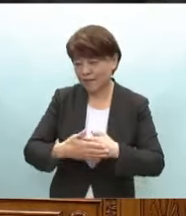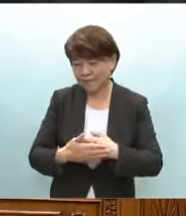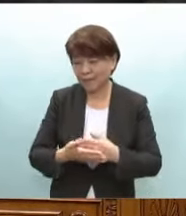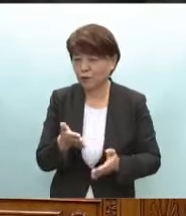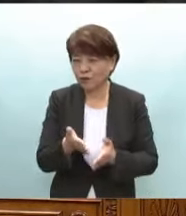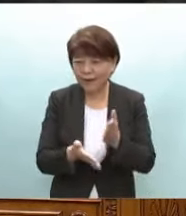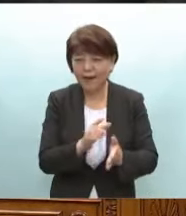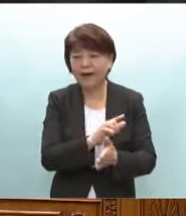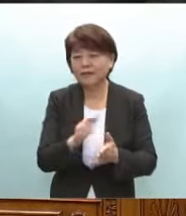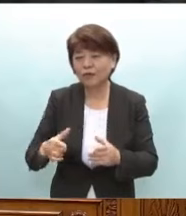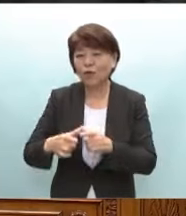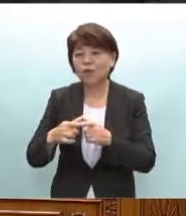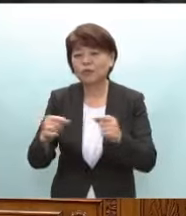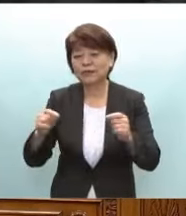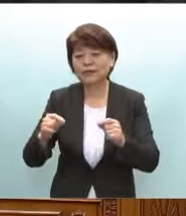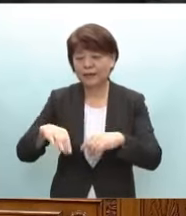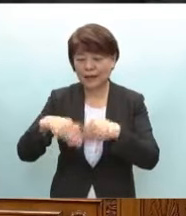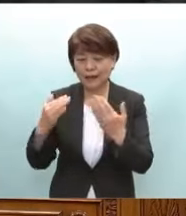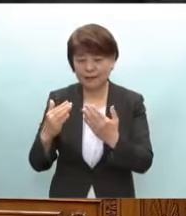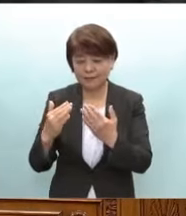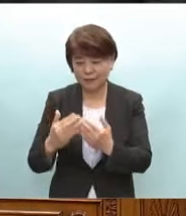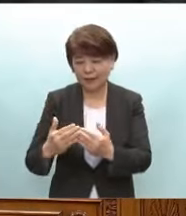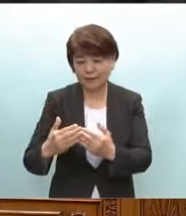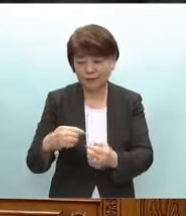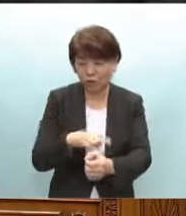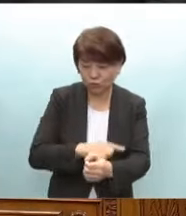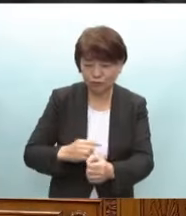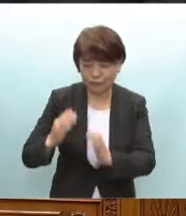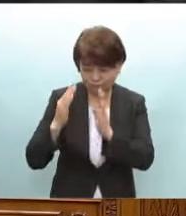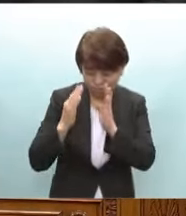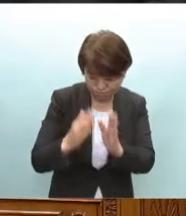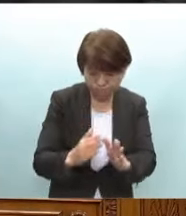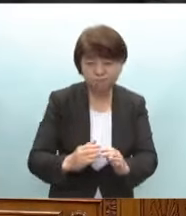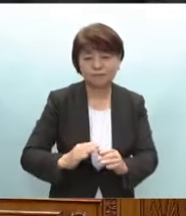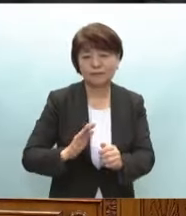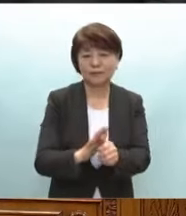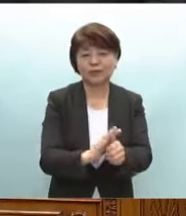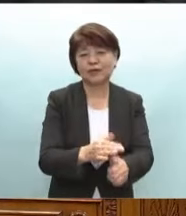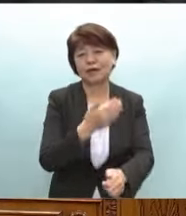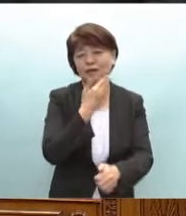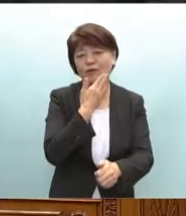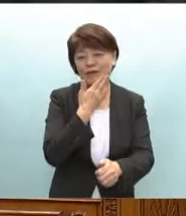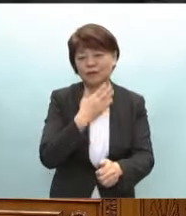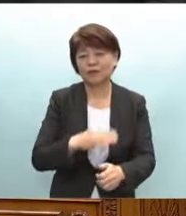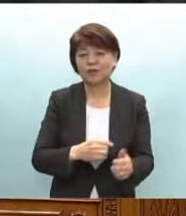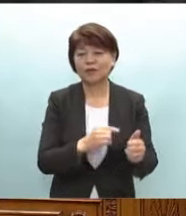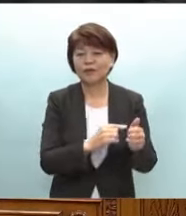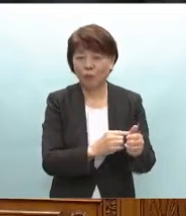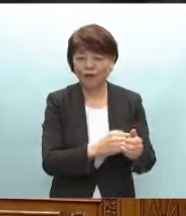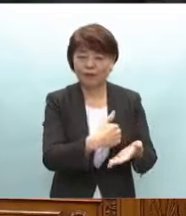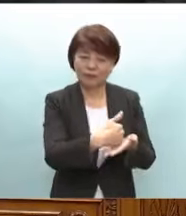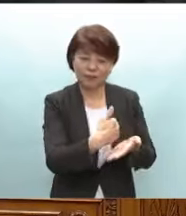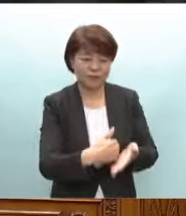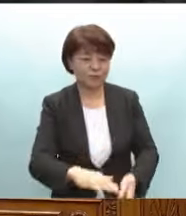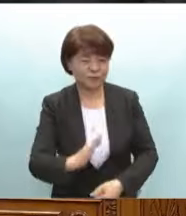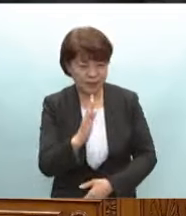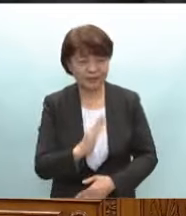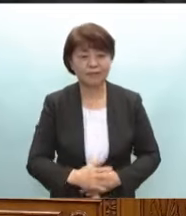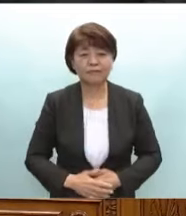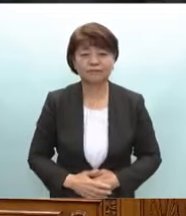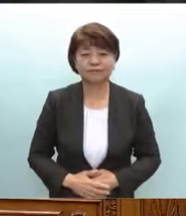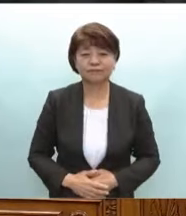などで国が全力で支えていくことが重要であります総理のお気持ちをお聞かせください